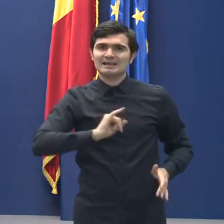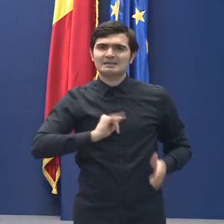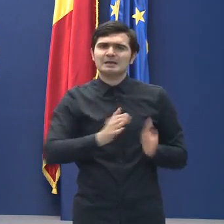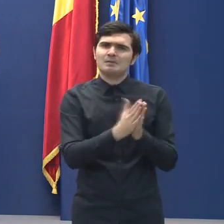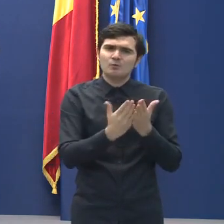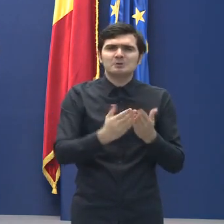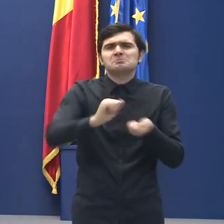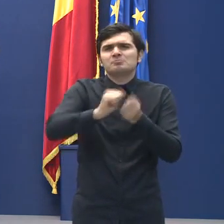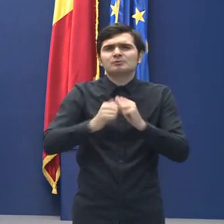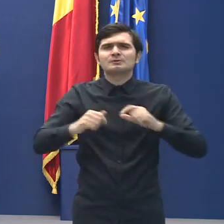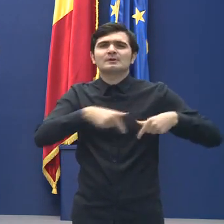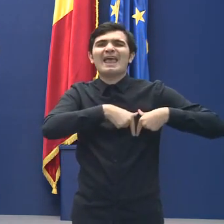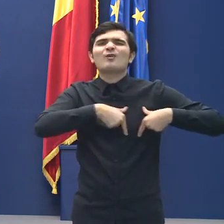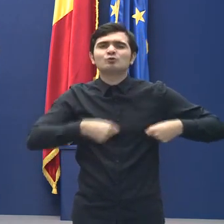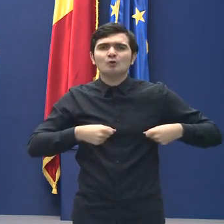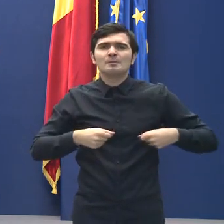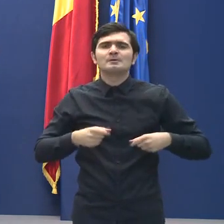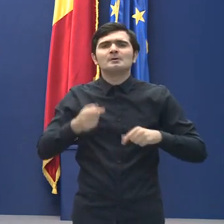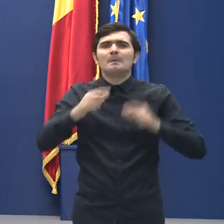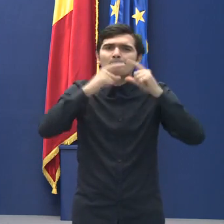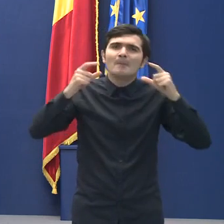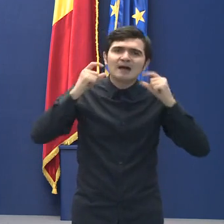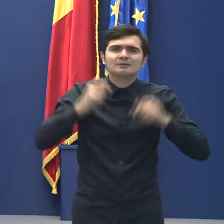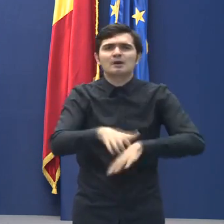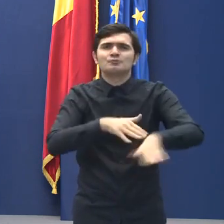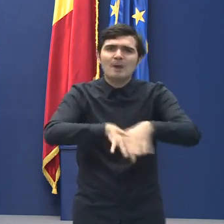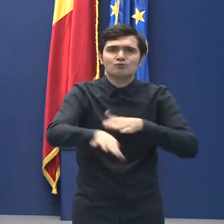din partea parohiei, mască și mănuș de protecție.